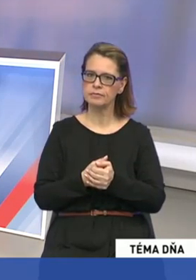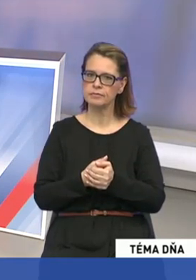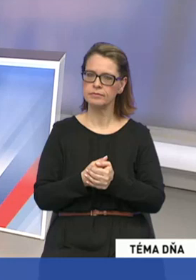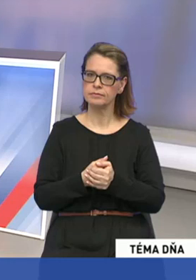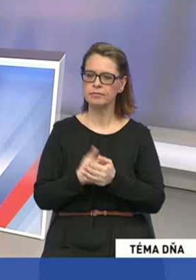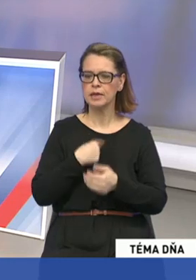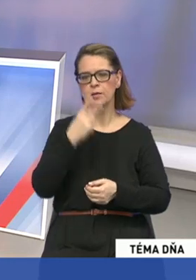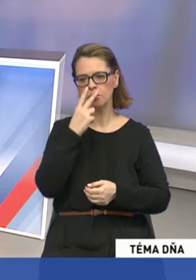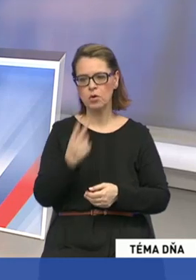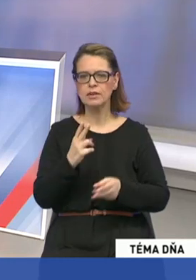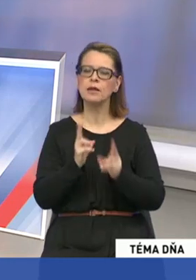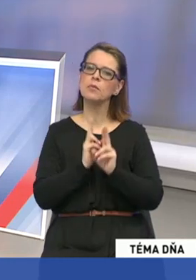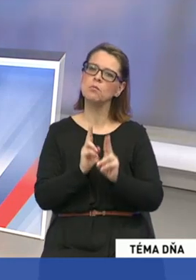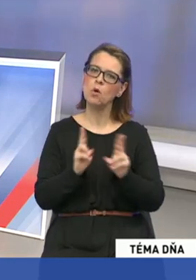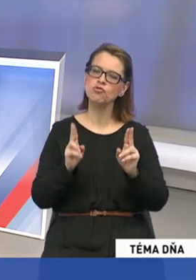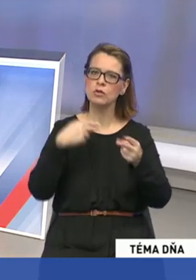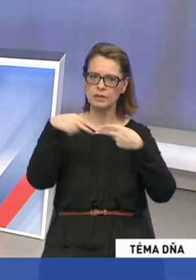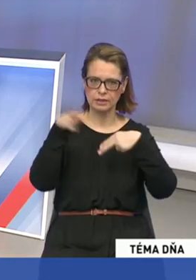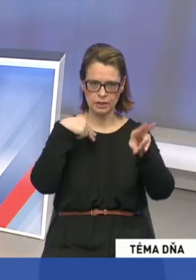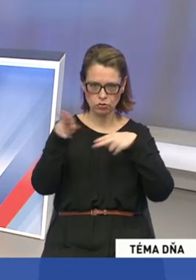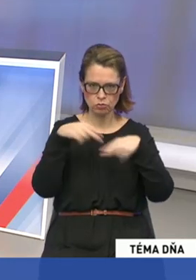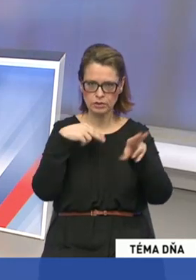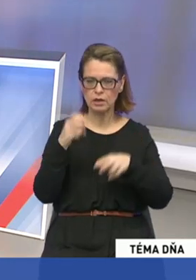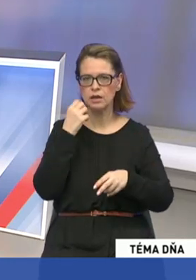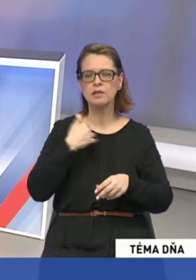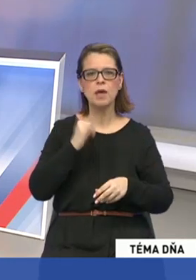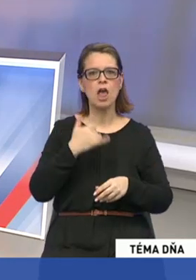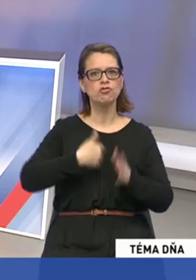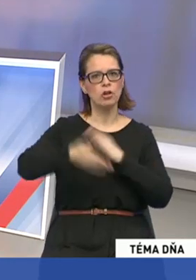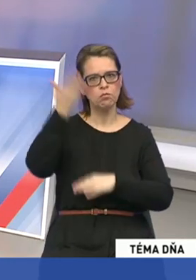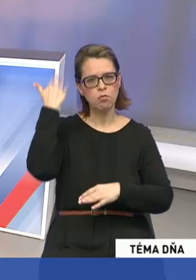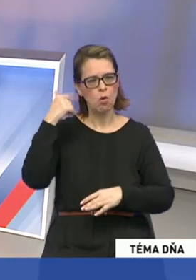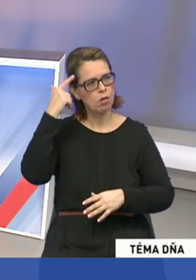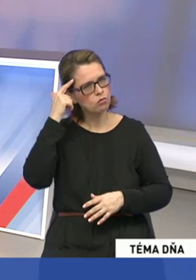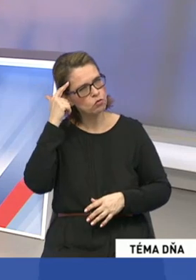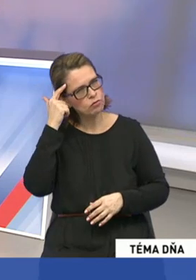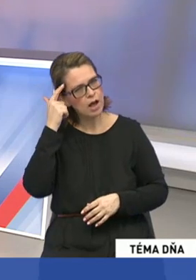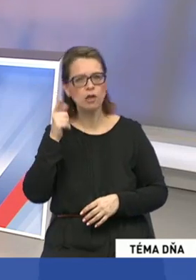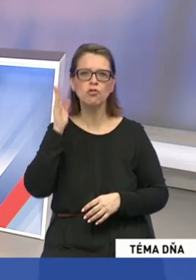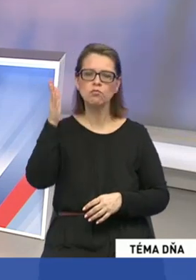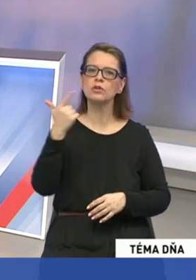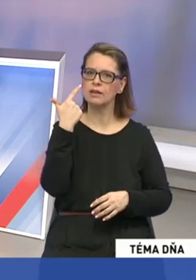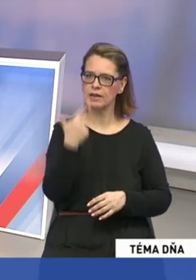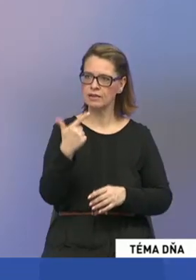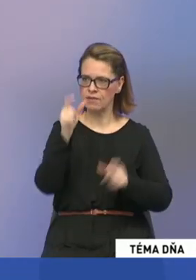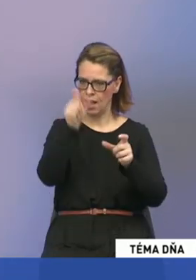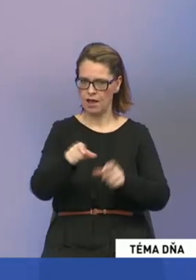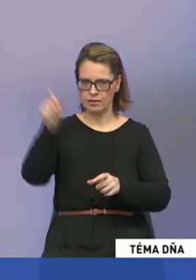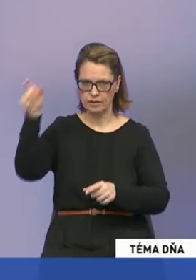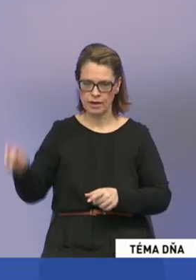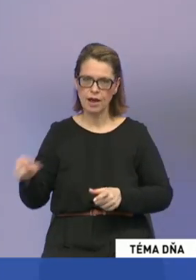možnosti diskusii, keď sme ešte boli v úvahách, že budete dvaja v tejto diskusii,